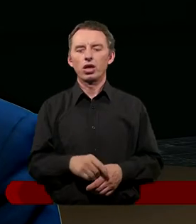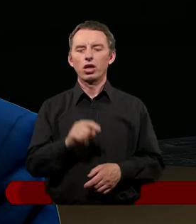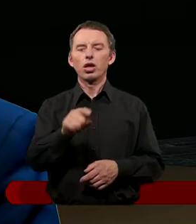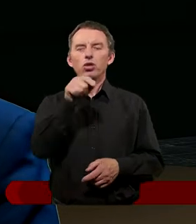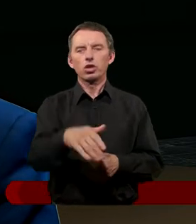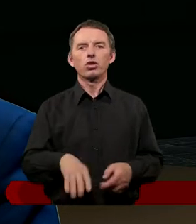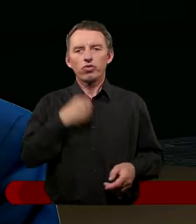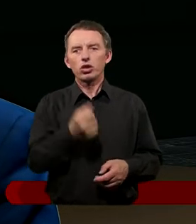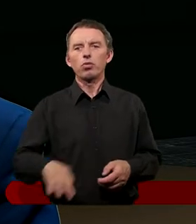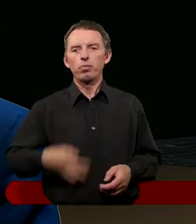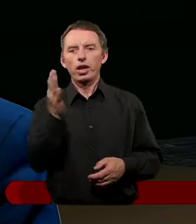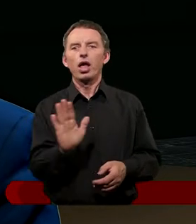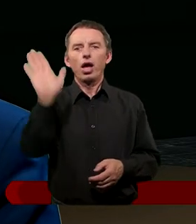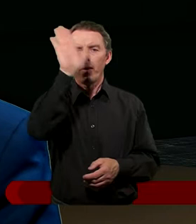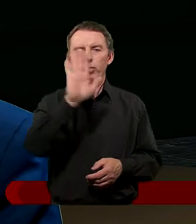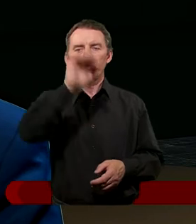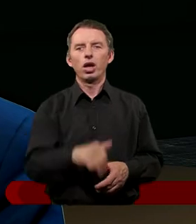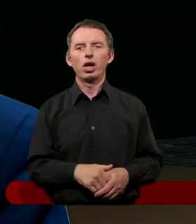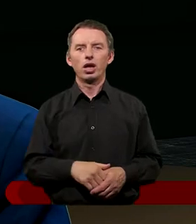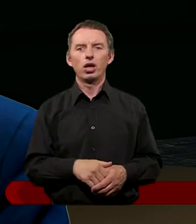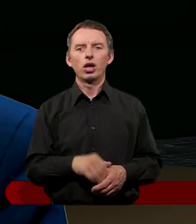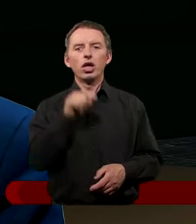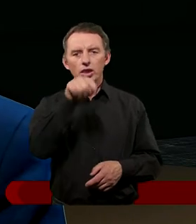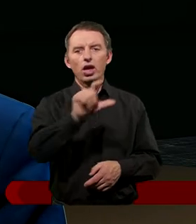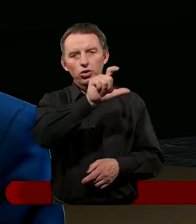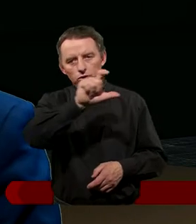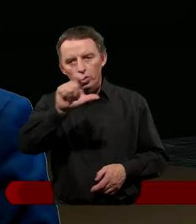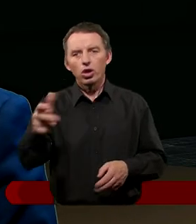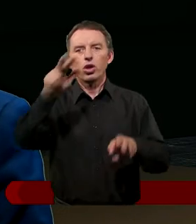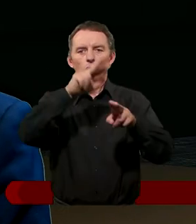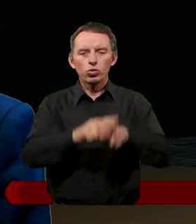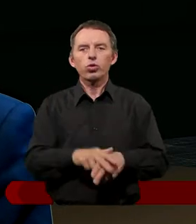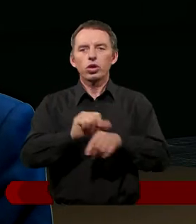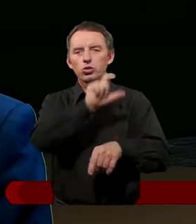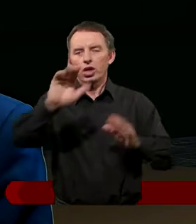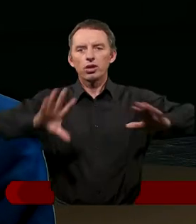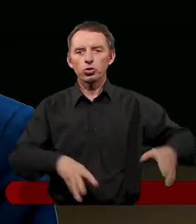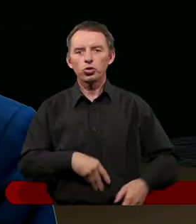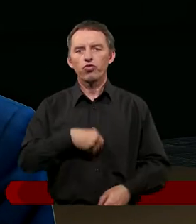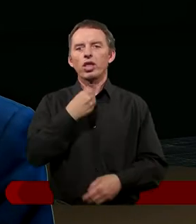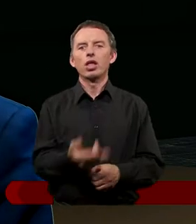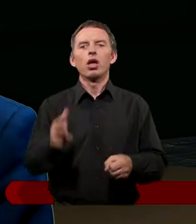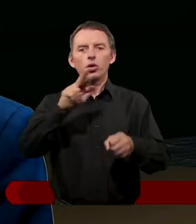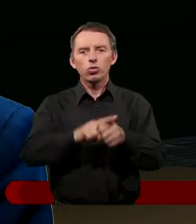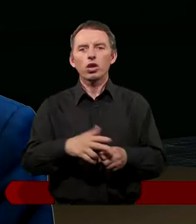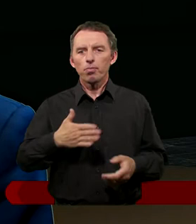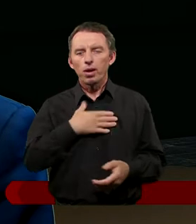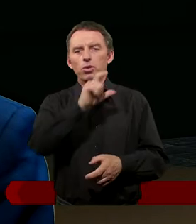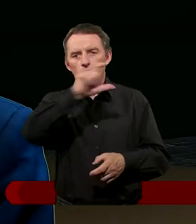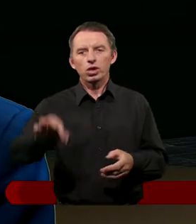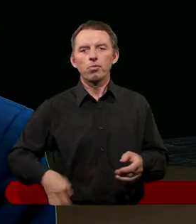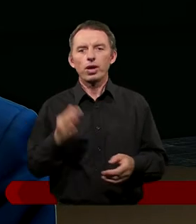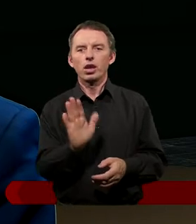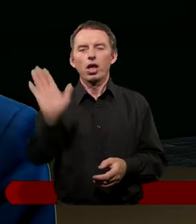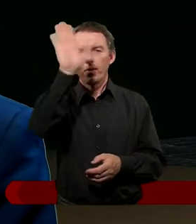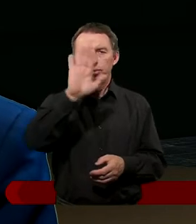obecność Pana Boga. Zobaczmy, że w tym czasie Pan Bóg ten czas nazywał świętym. W nim jest obecność Pana Boga. Właśnie tak